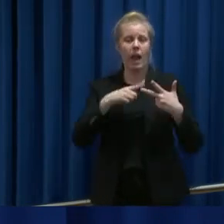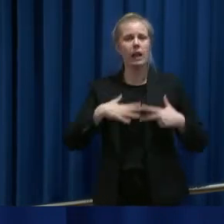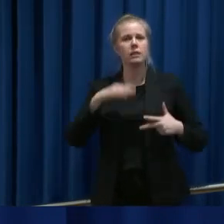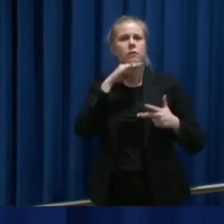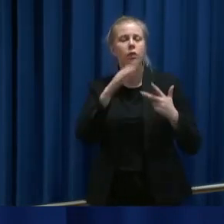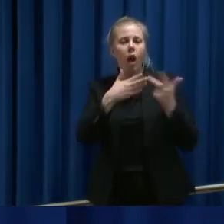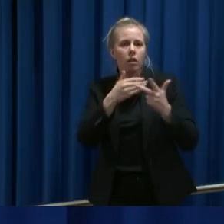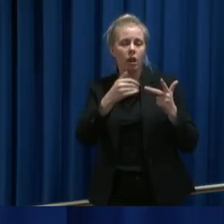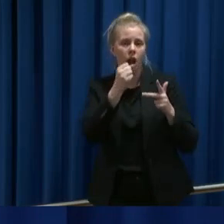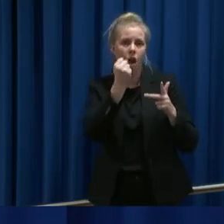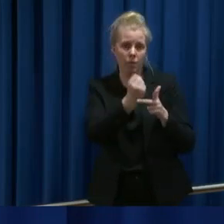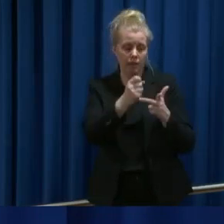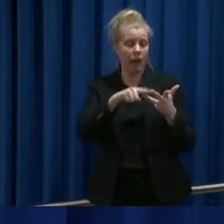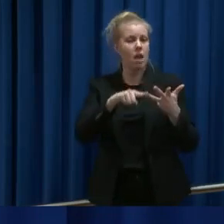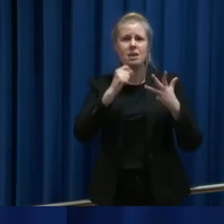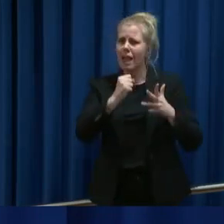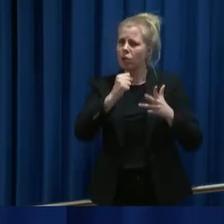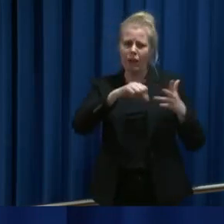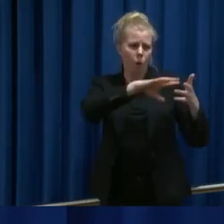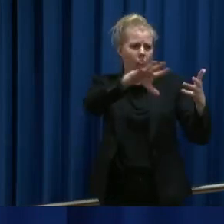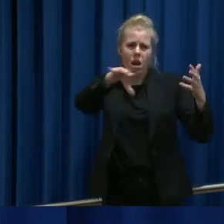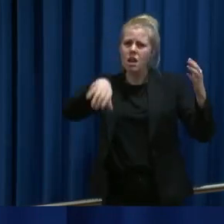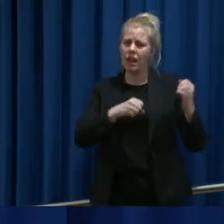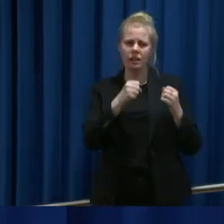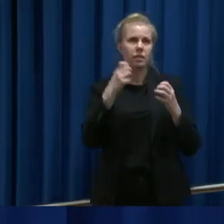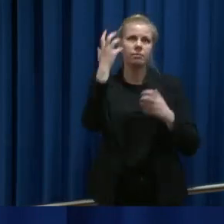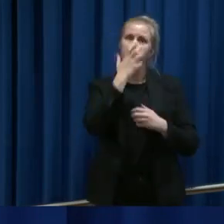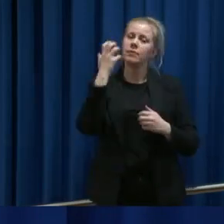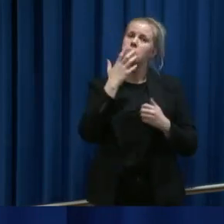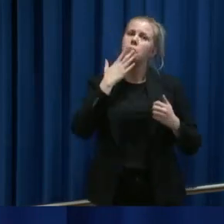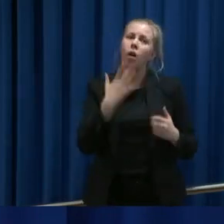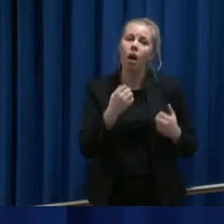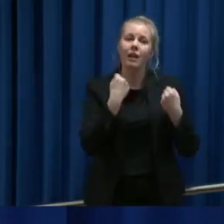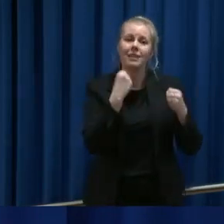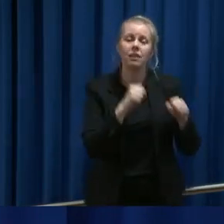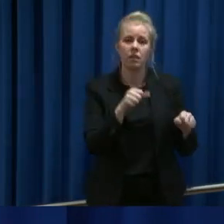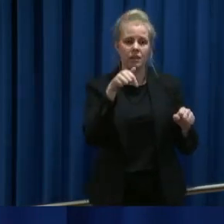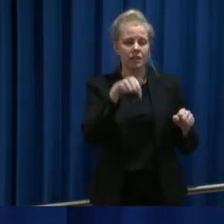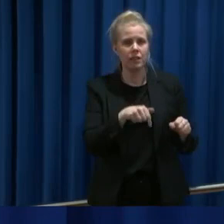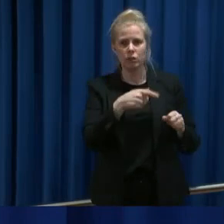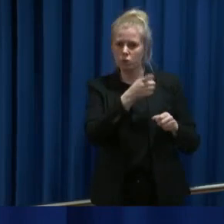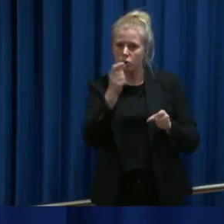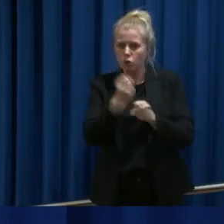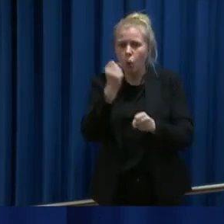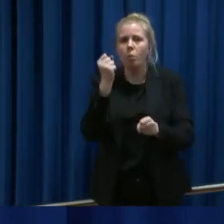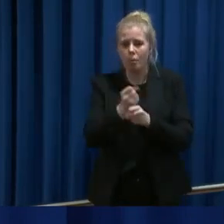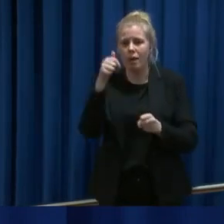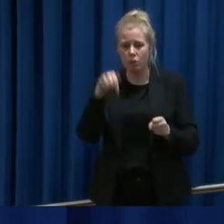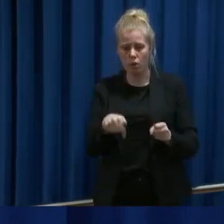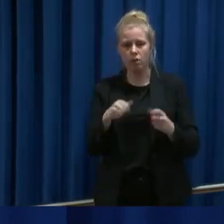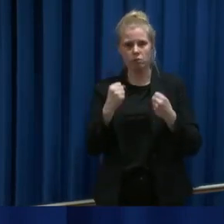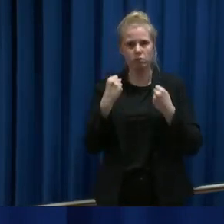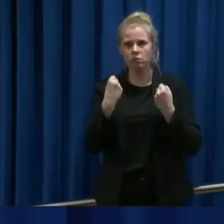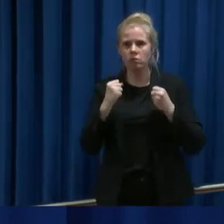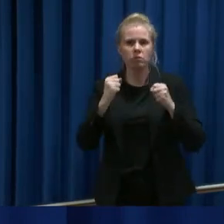regnholdere og andre gjør en fantastisk innsats. De jobber nå på Spreng for å hjelpe pasienter i